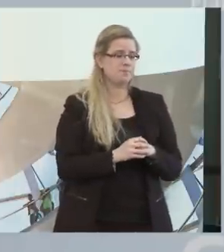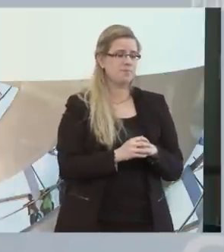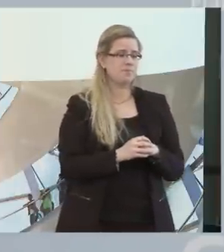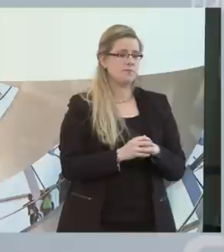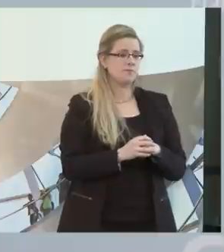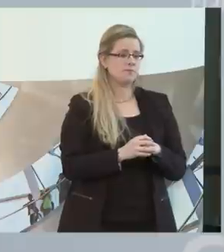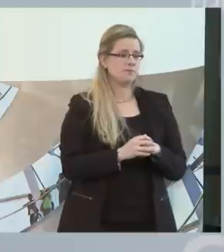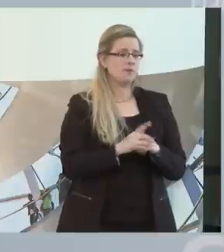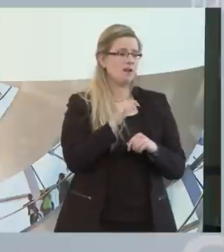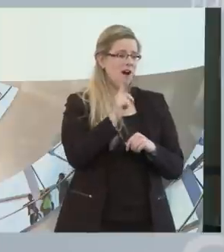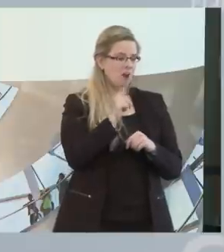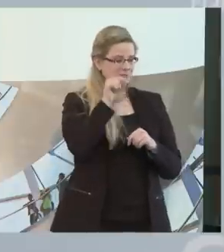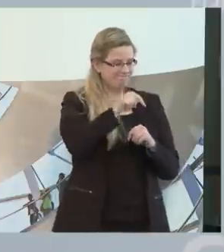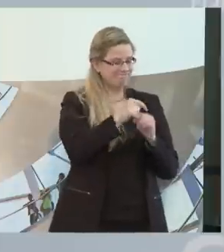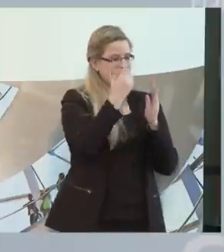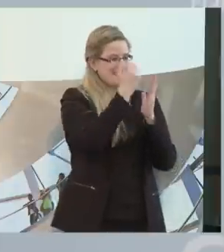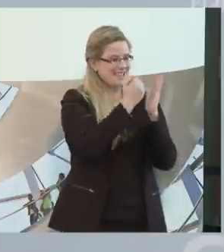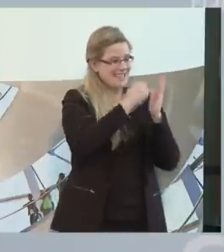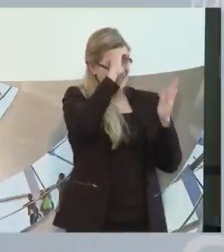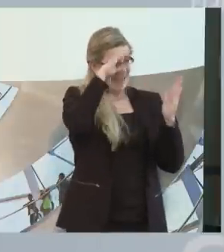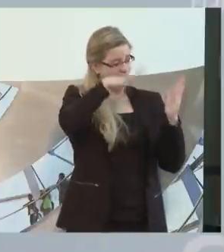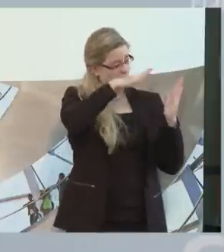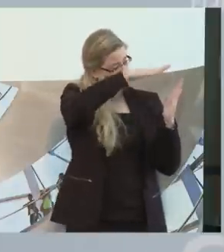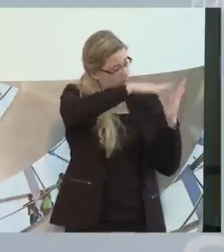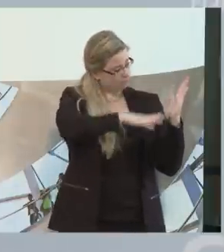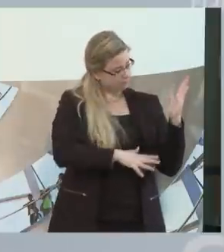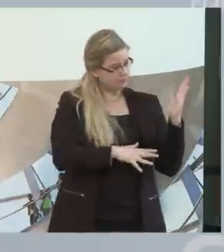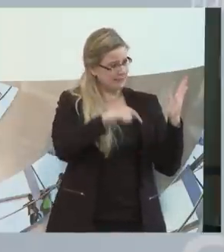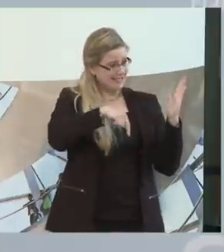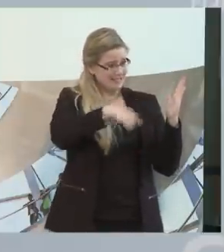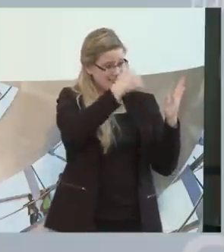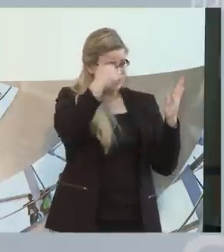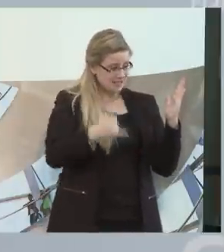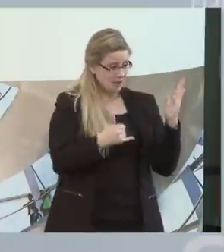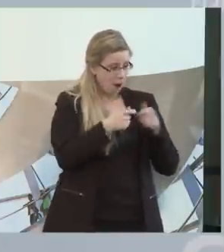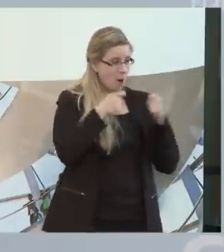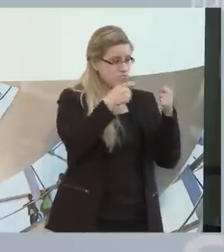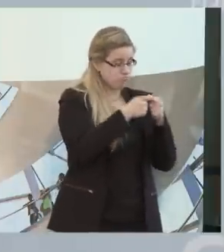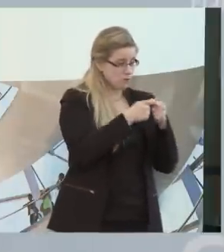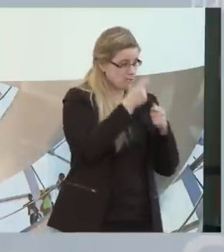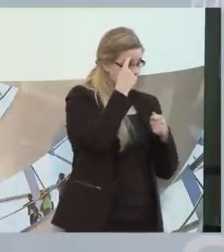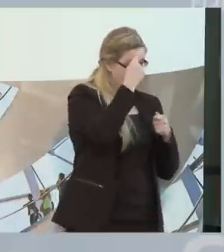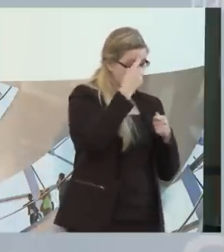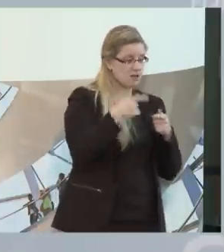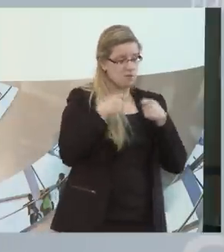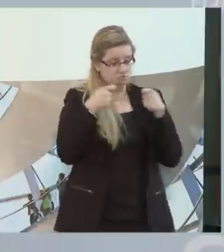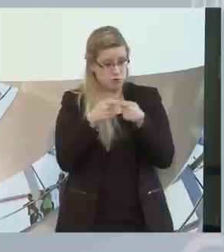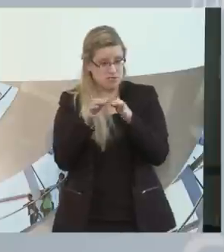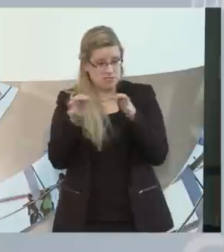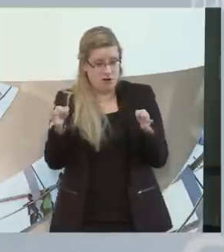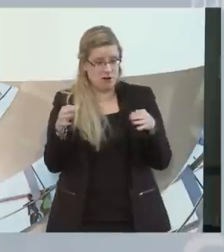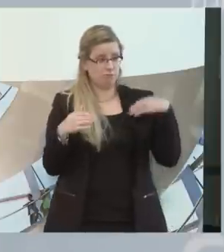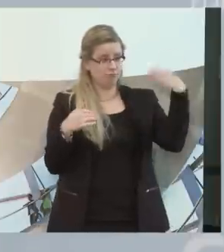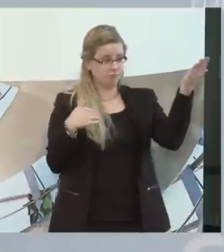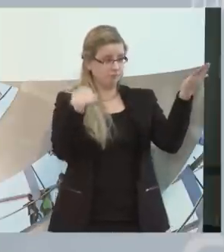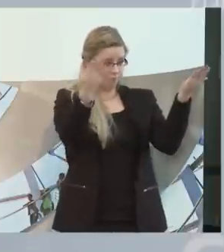diesen Gesetzesentwurf in diesem Jahr durch Bundestag und Bundesrat bringen werden. Wir haben das auch mit einer